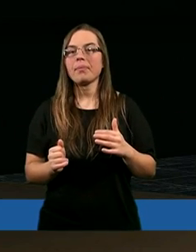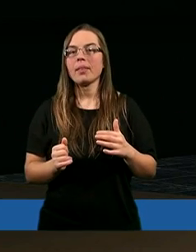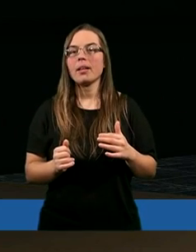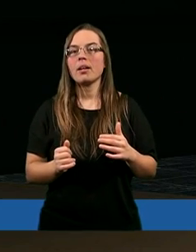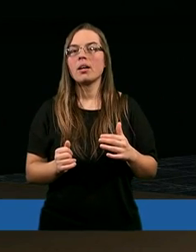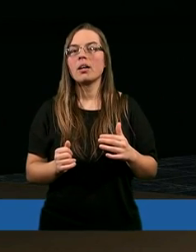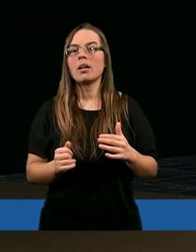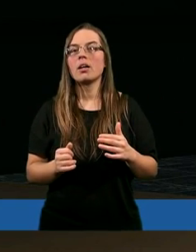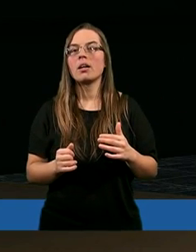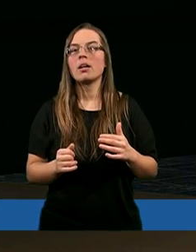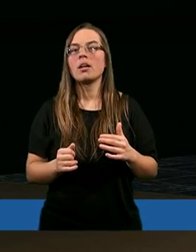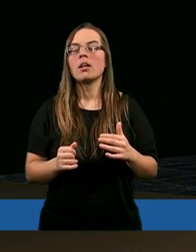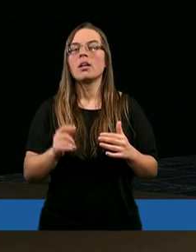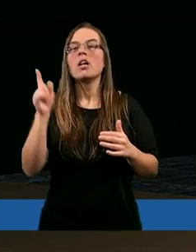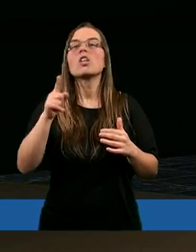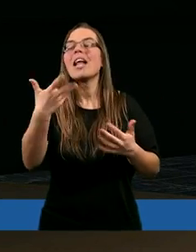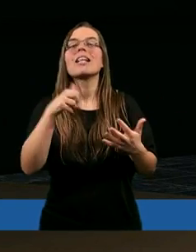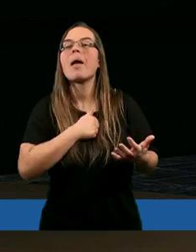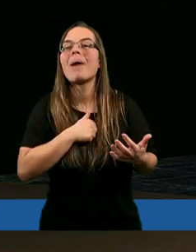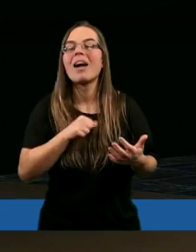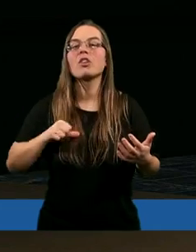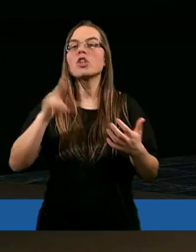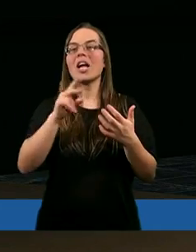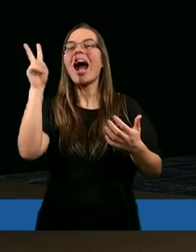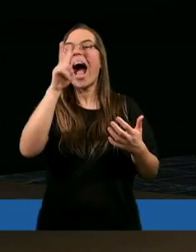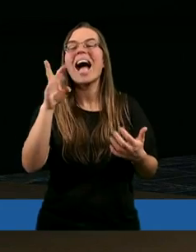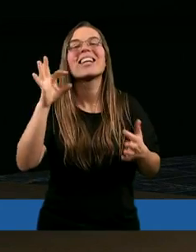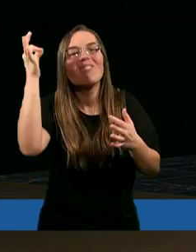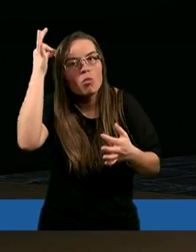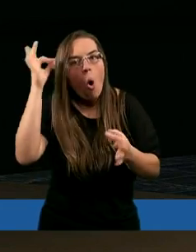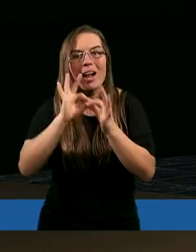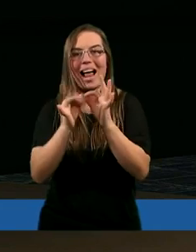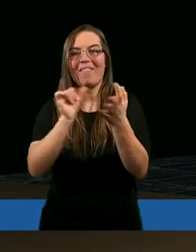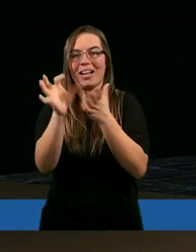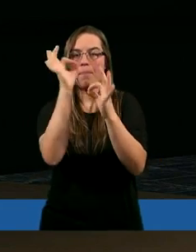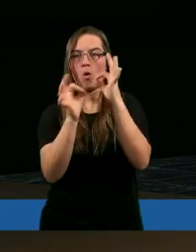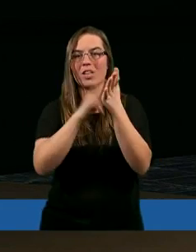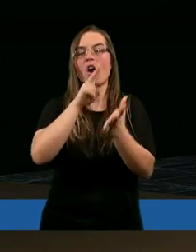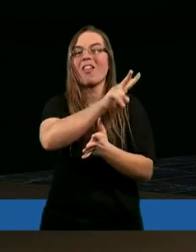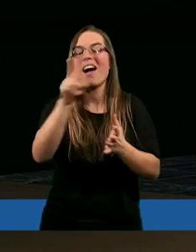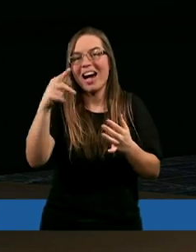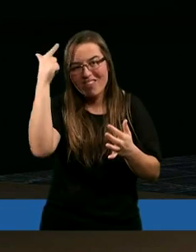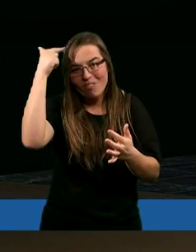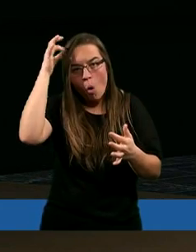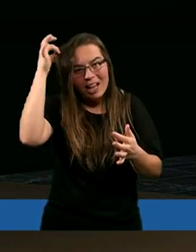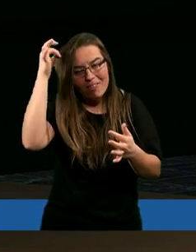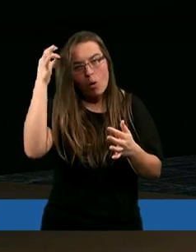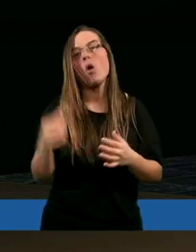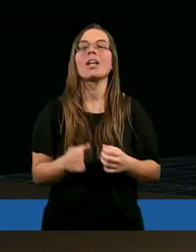czytamy, że nie mamy się nie martwić, że każdy włos na naszej głowie jest nawet policzony, że